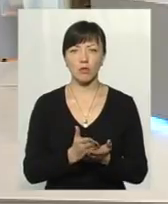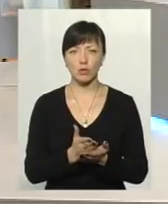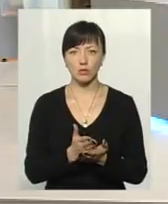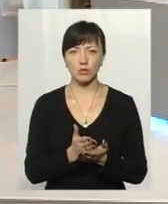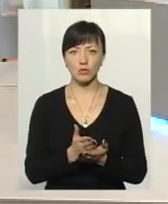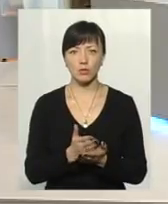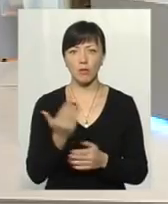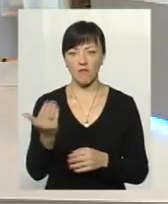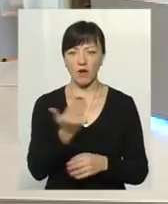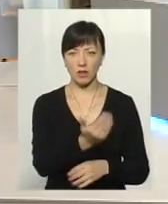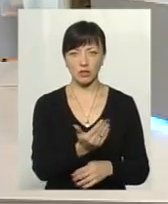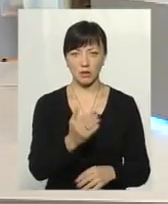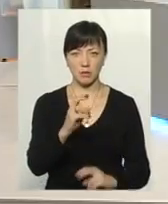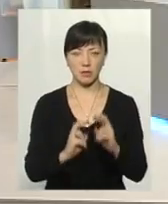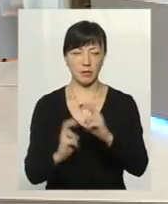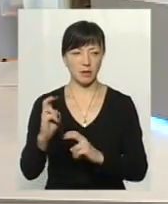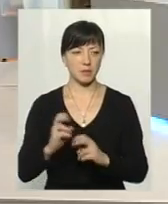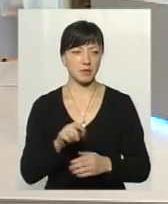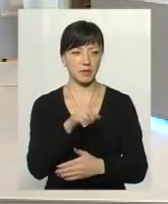зокрема, у ваших підприємствах?